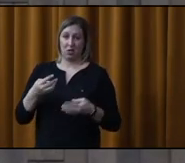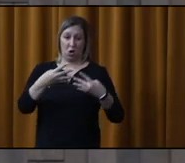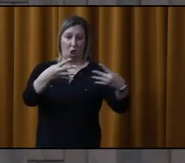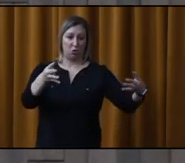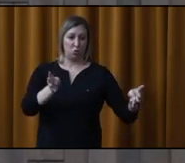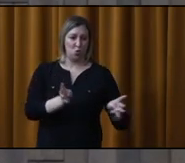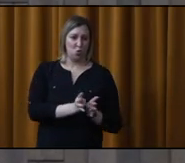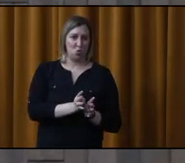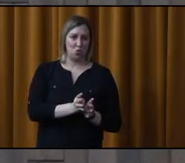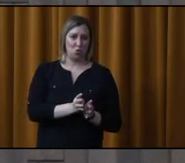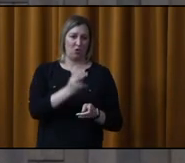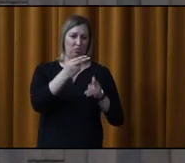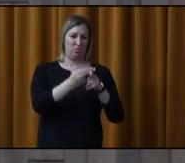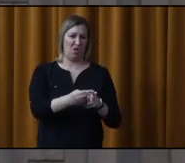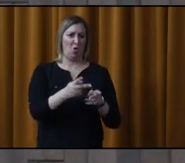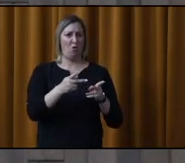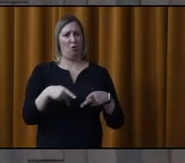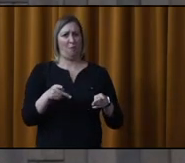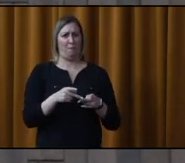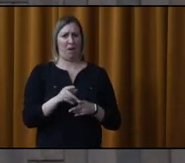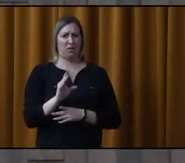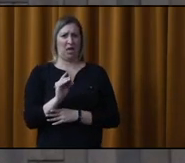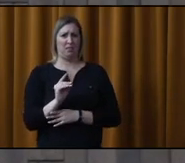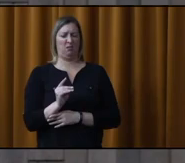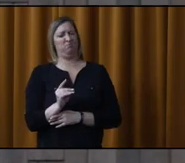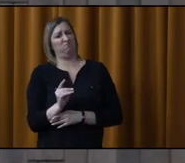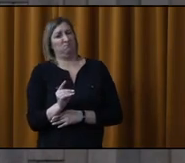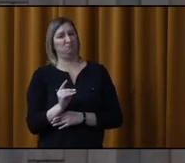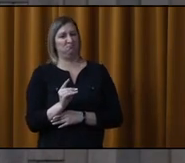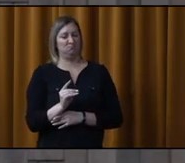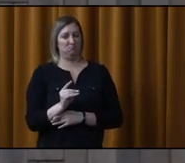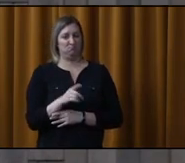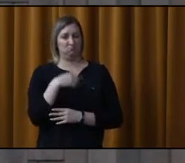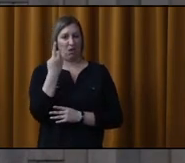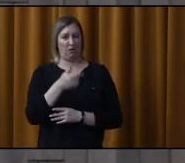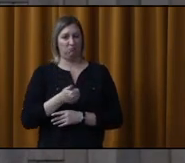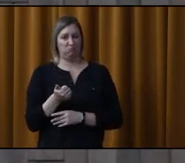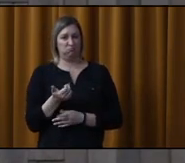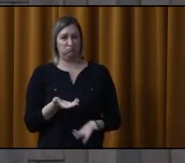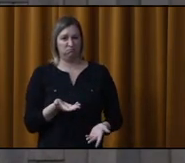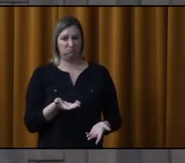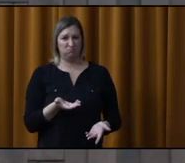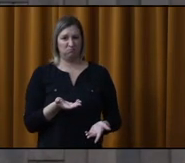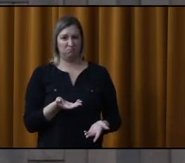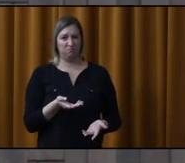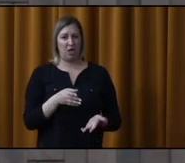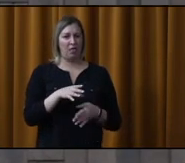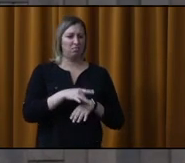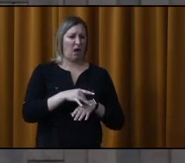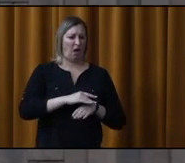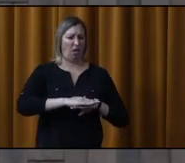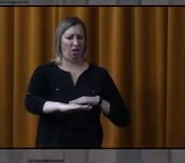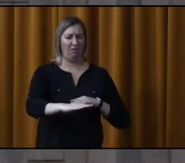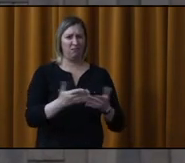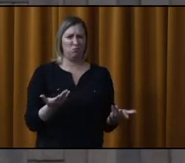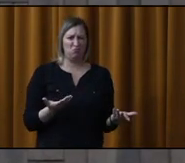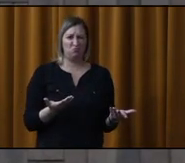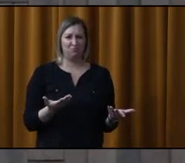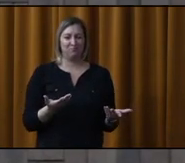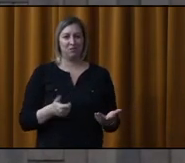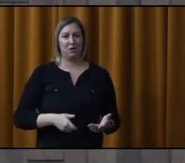c ça, un parc canin, je ne pas si vous avez la même définition que moi, mais il me semble qu'un parc canin,'est un peu plus vivant puis agréable pour, justement, que nos